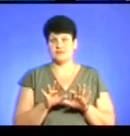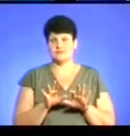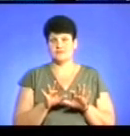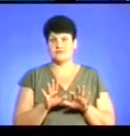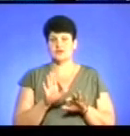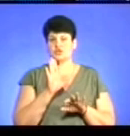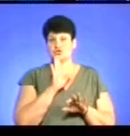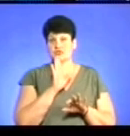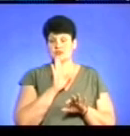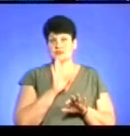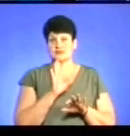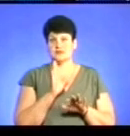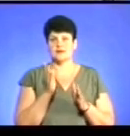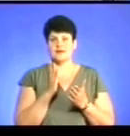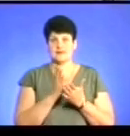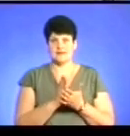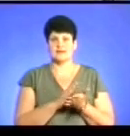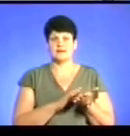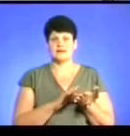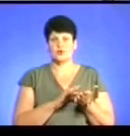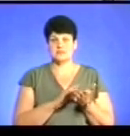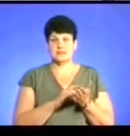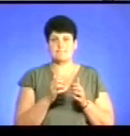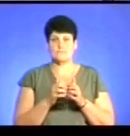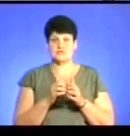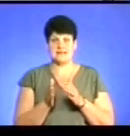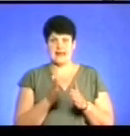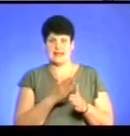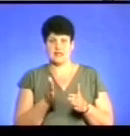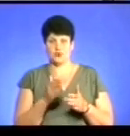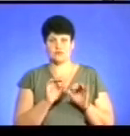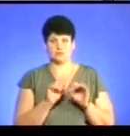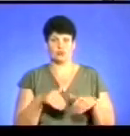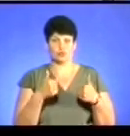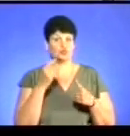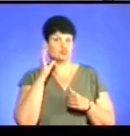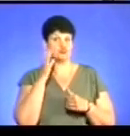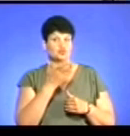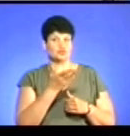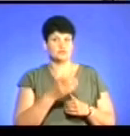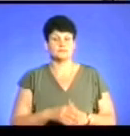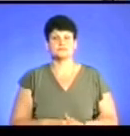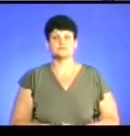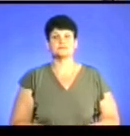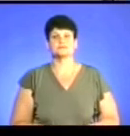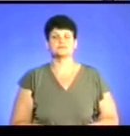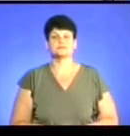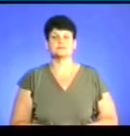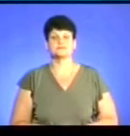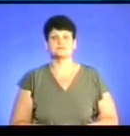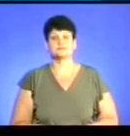жінки, яка є ромським посередником. Я пропоную її зараз послухати і тоді ми повернемося, прокоментуємо.